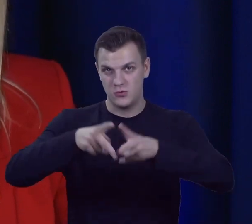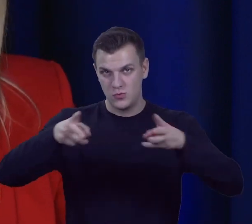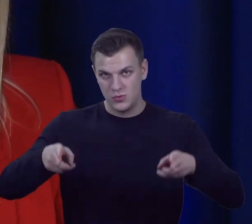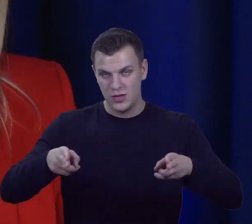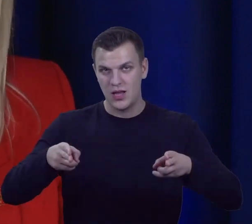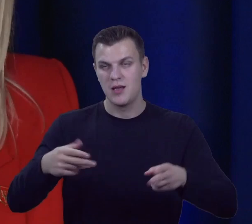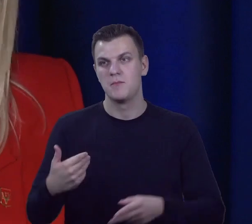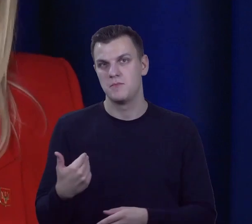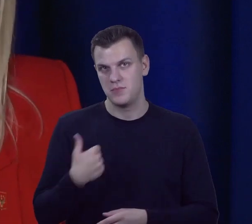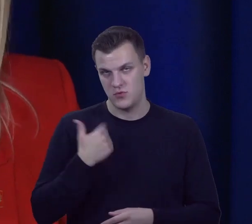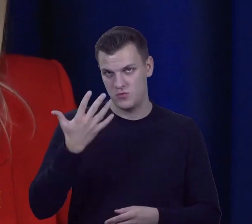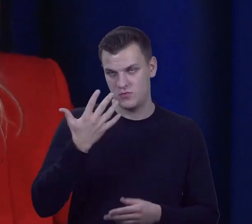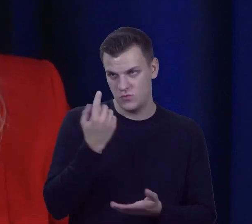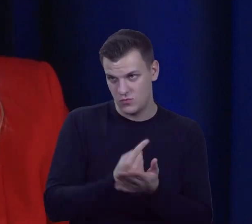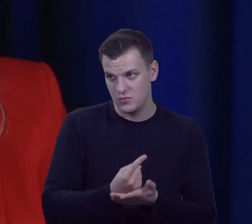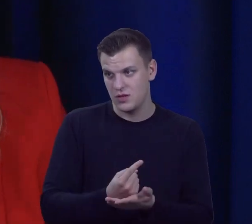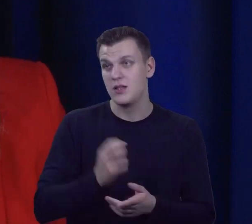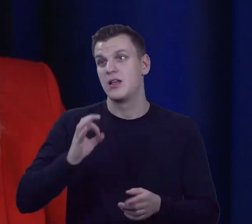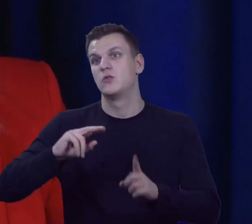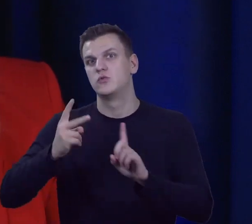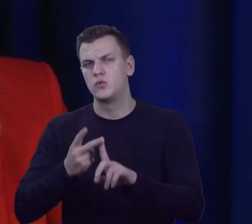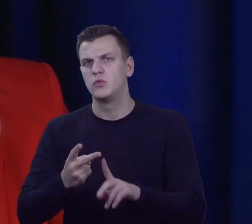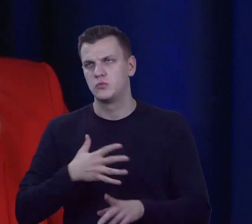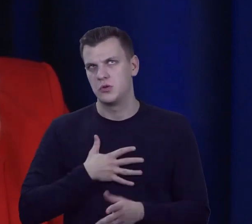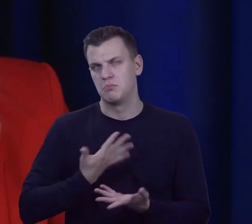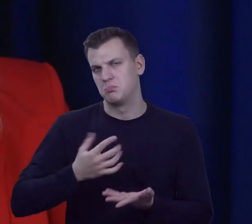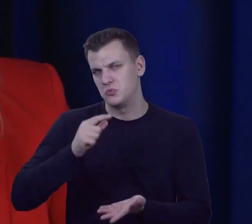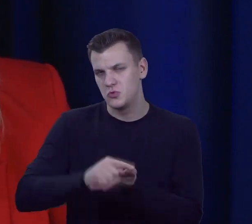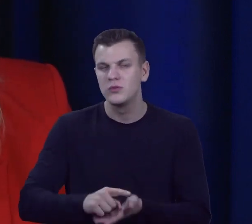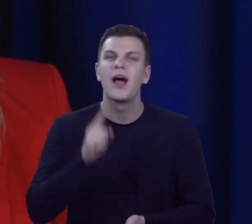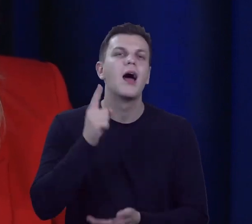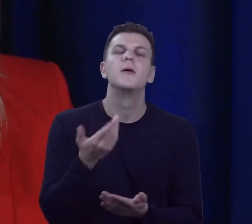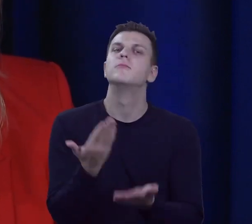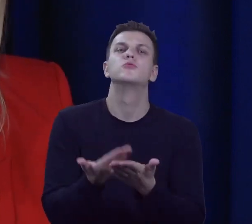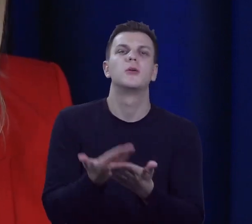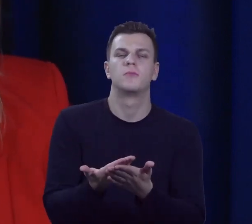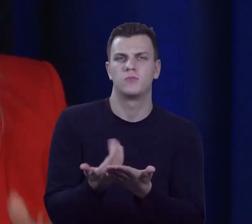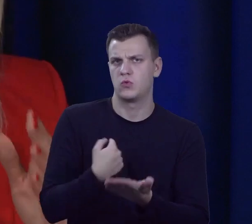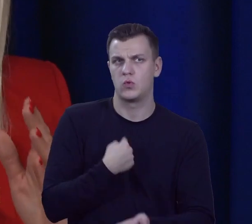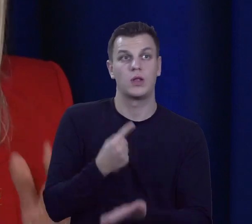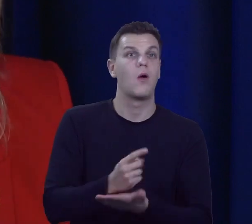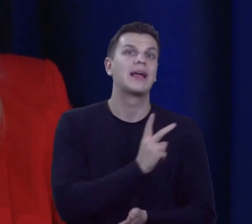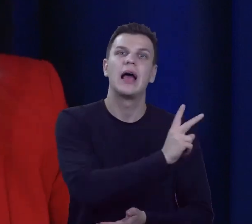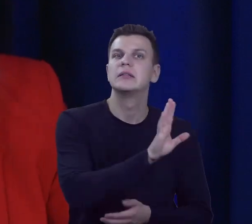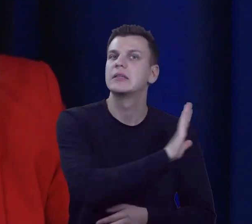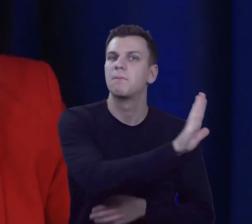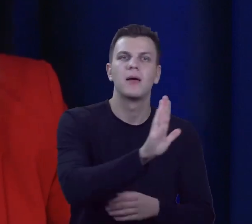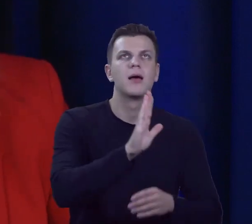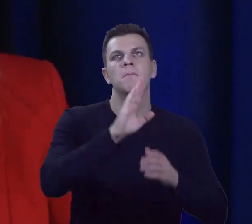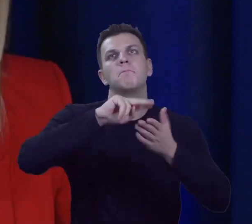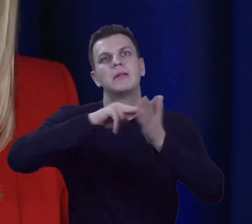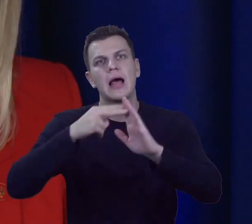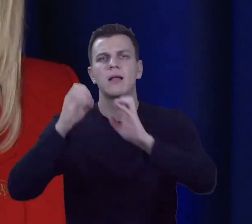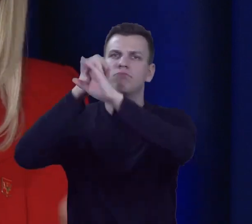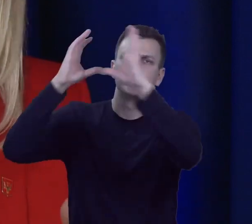sukces, ale już mówię, co za tym szło. Każdy z włodarzy poszczególnych miał oczywiście swoją wizję. Każdy miał jakiś pomysł na to, co chciał